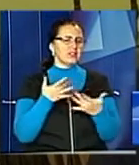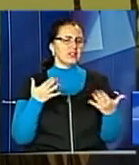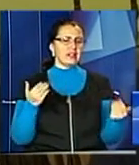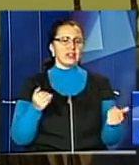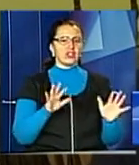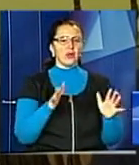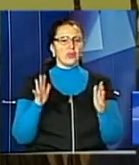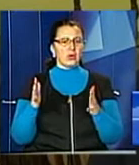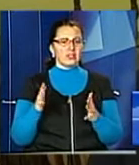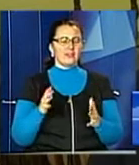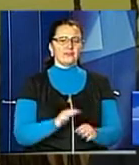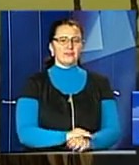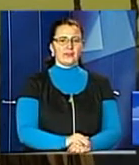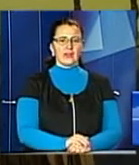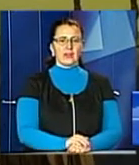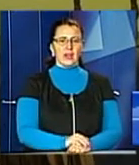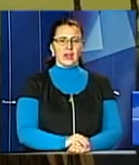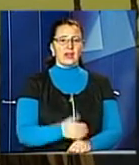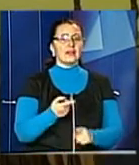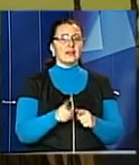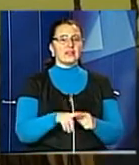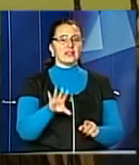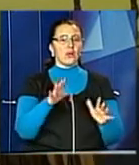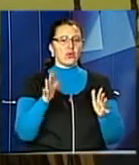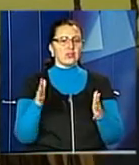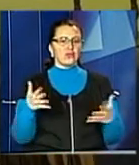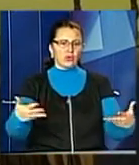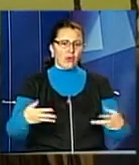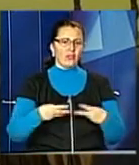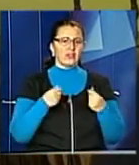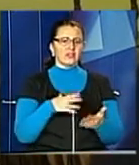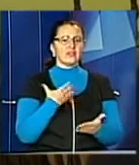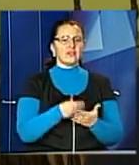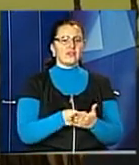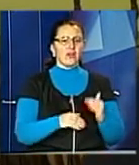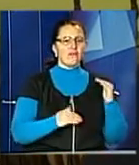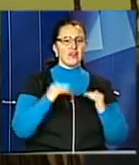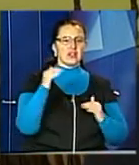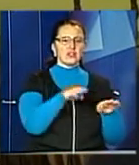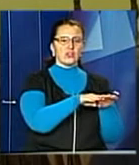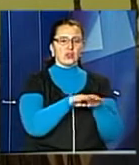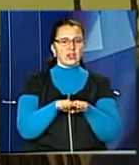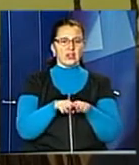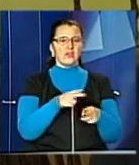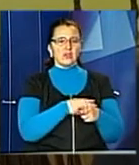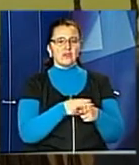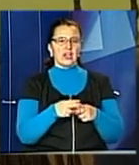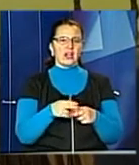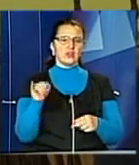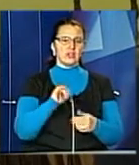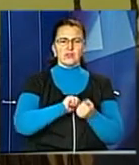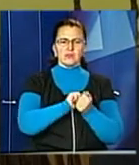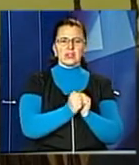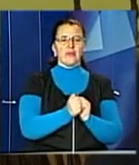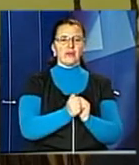облаштуванням львівської вулички, безумовно, ці події, які вражають своїм високим рівнем, вражають якістю і запам